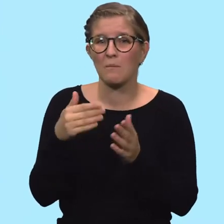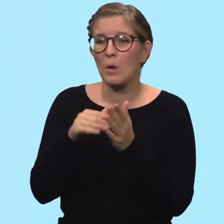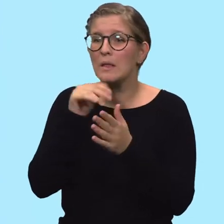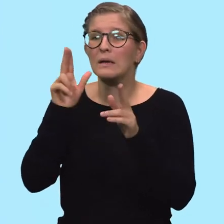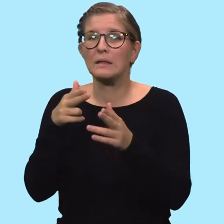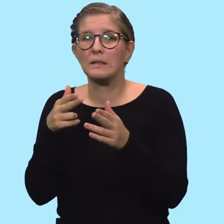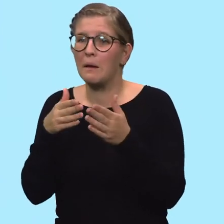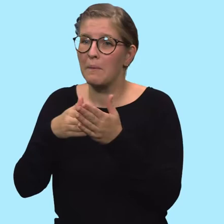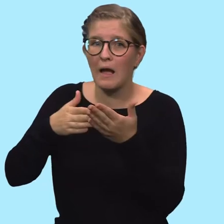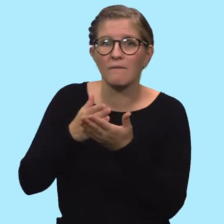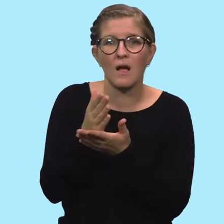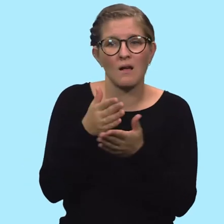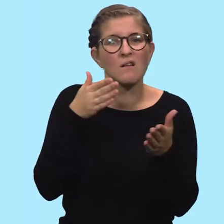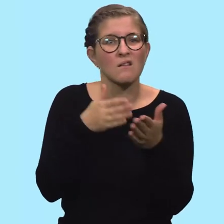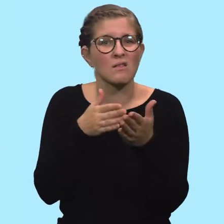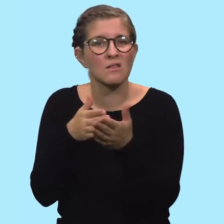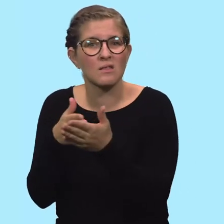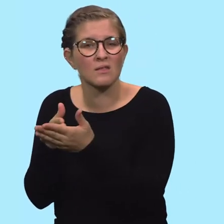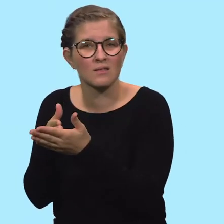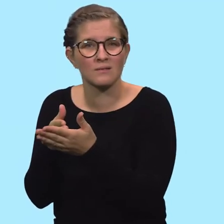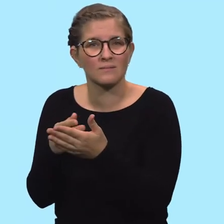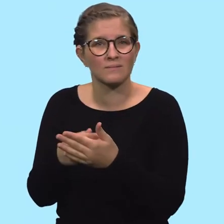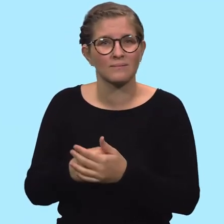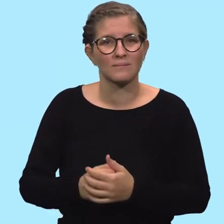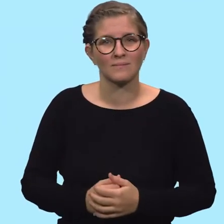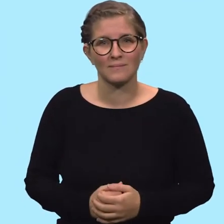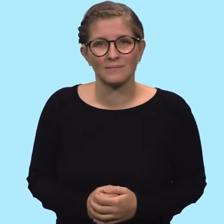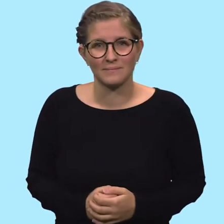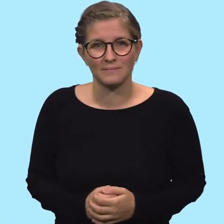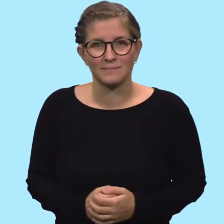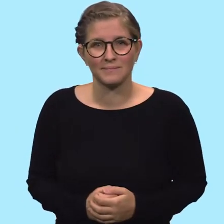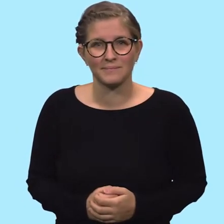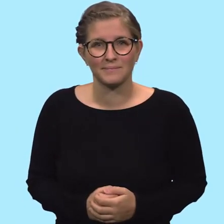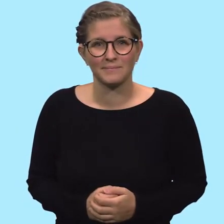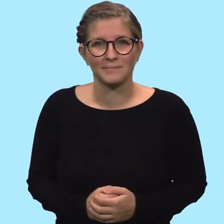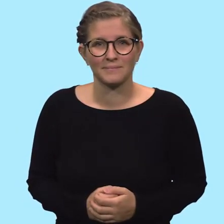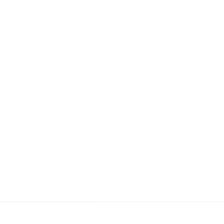noch Dinge gibt, die leider nicht ganz barrierefrei sind.